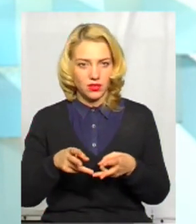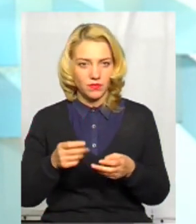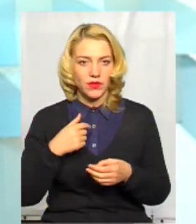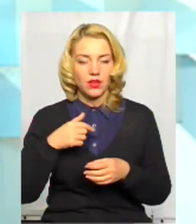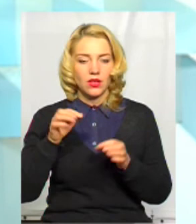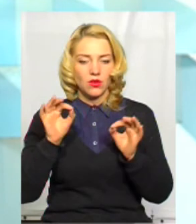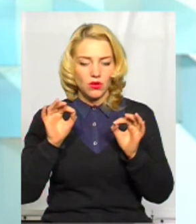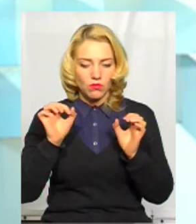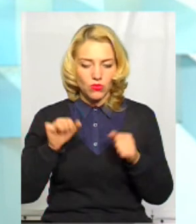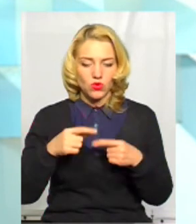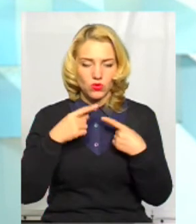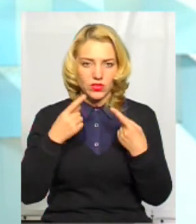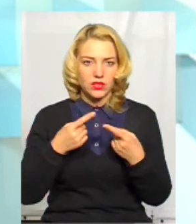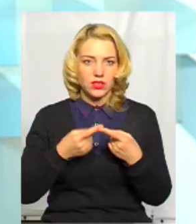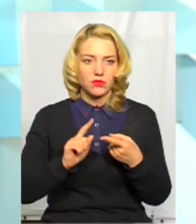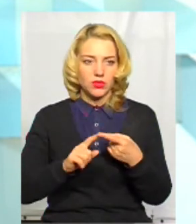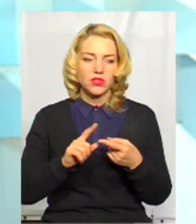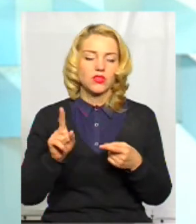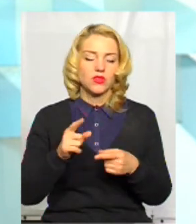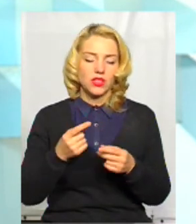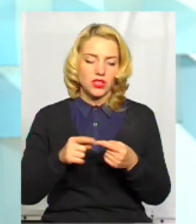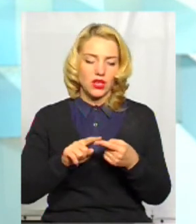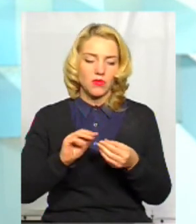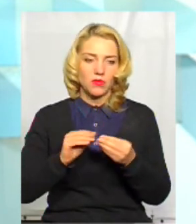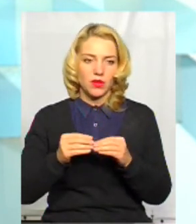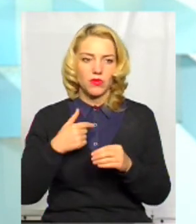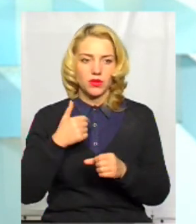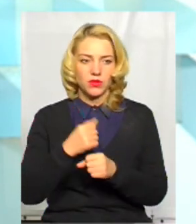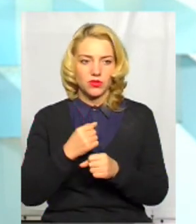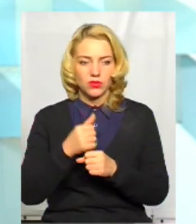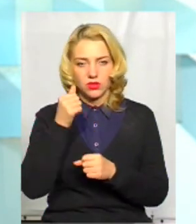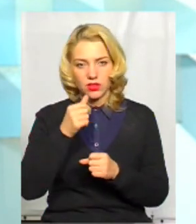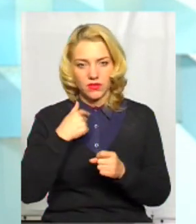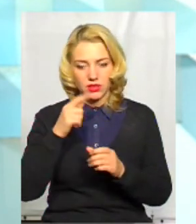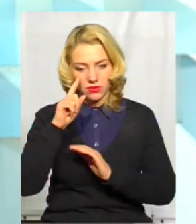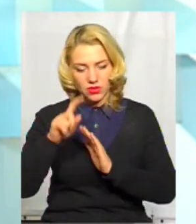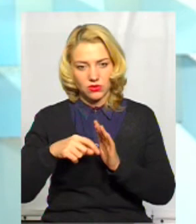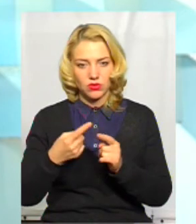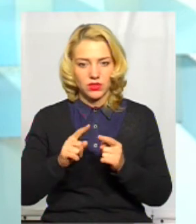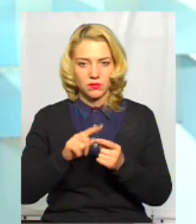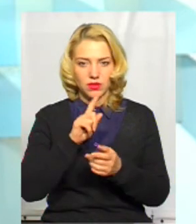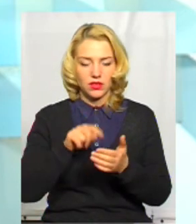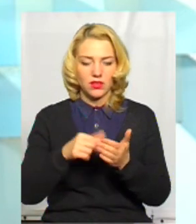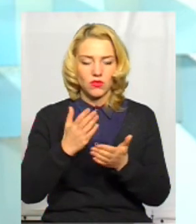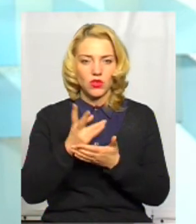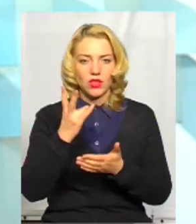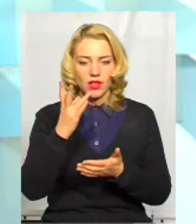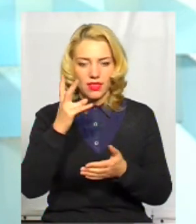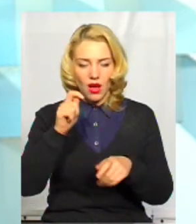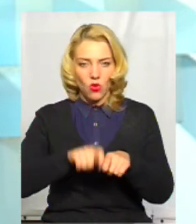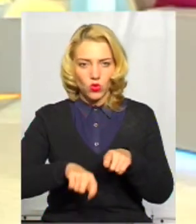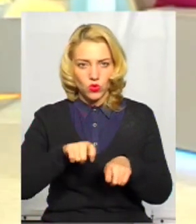Я можу вам сказати одне, що над цією проблемою працюють, чому там дві особи. Завтра я це питання з'ясую, і воно знаходиться вже на контролі.